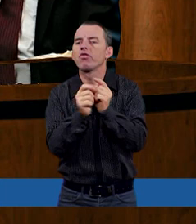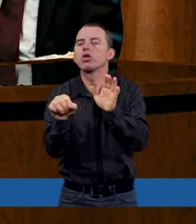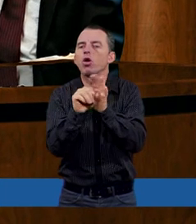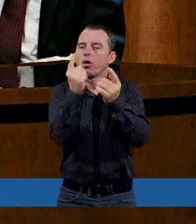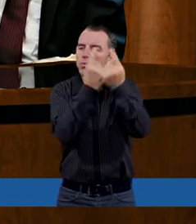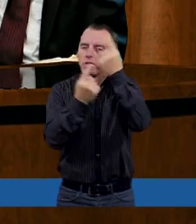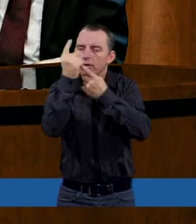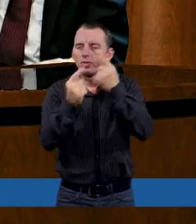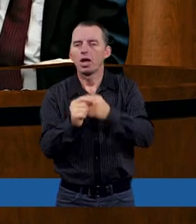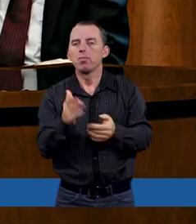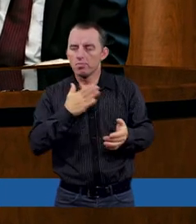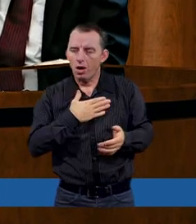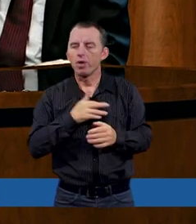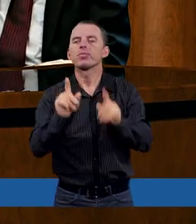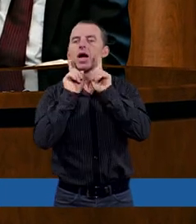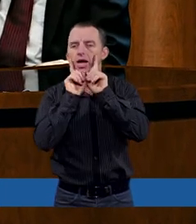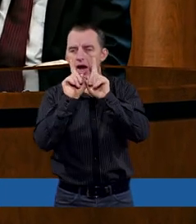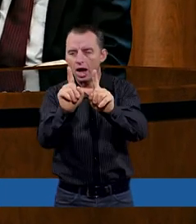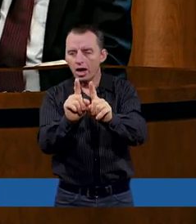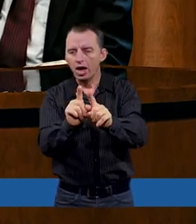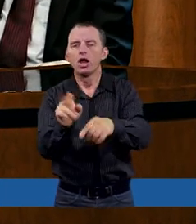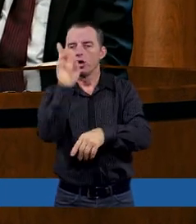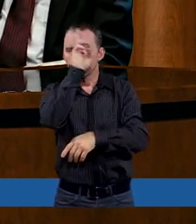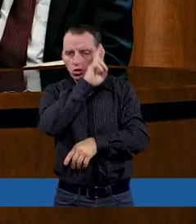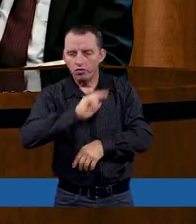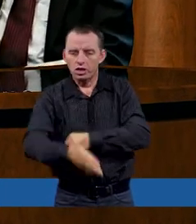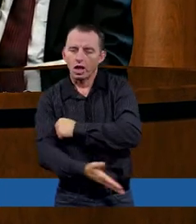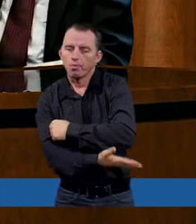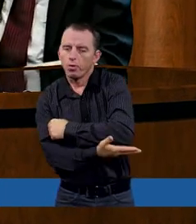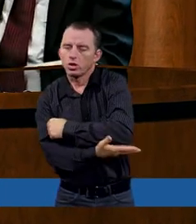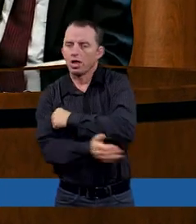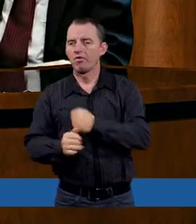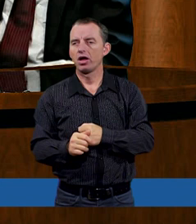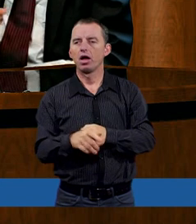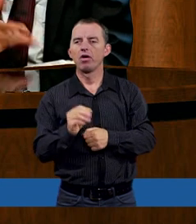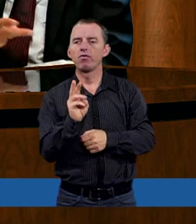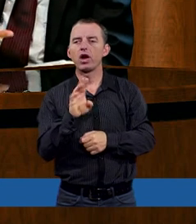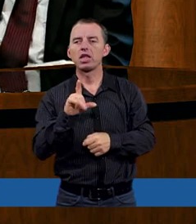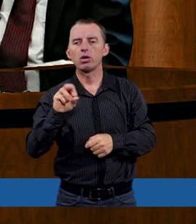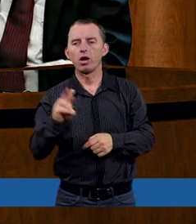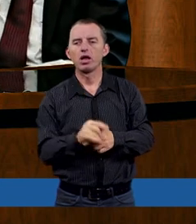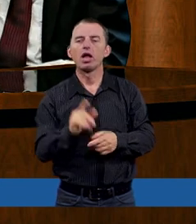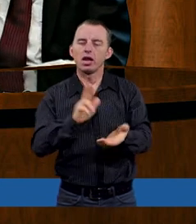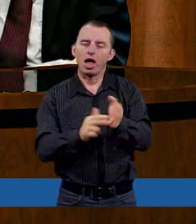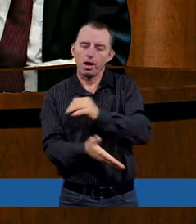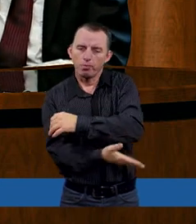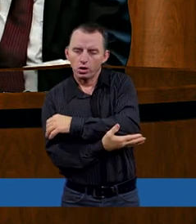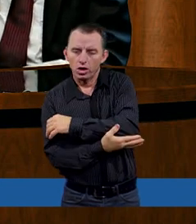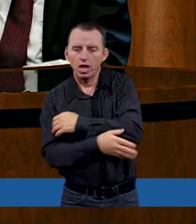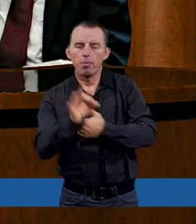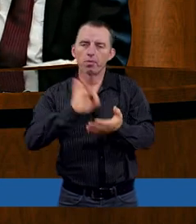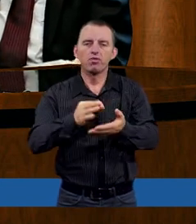czy też miało realne, rzeczywiste podstawy. Władysławie? No, można tutaj na podstawie pewnych